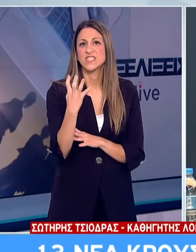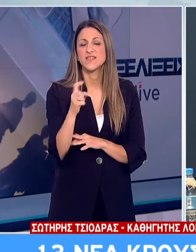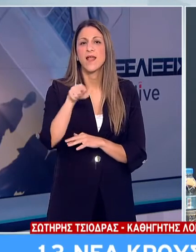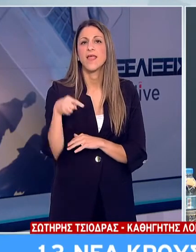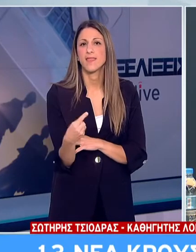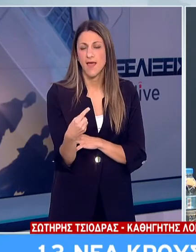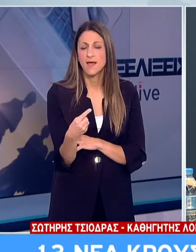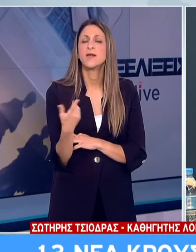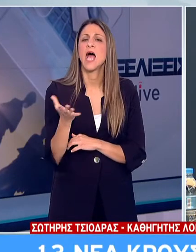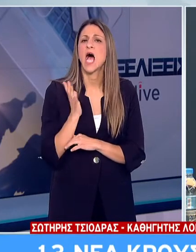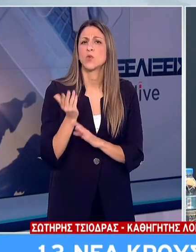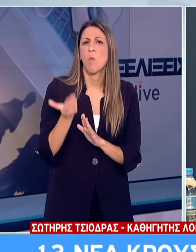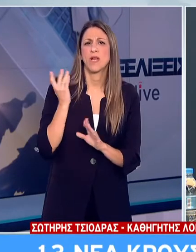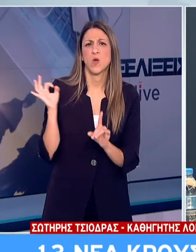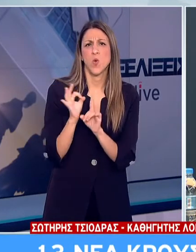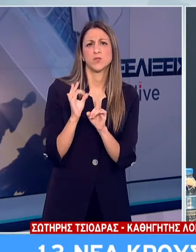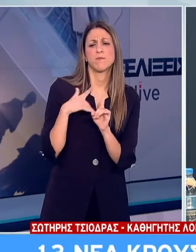σχετιζόμενα με ήδη γνωστό κρούσμα.